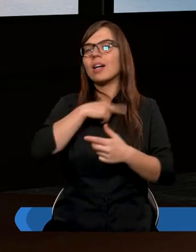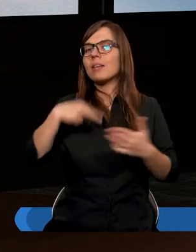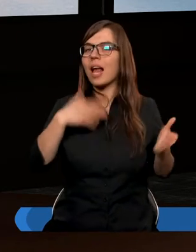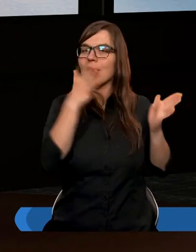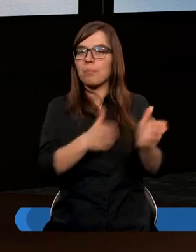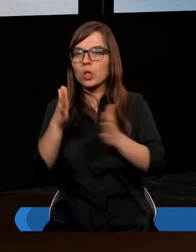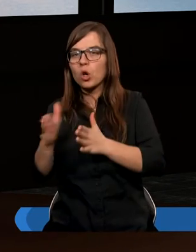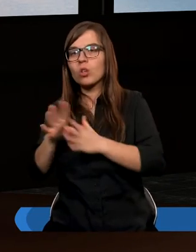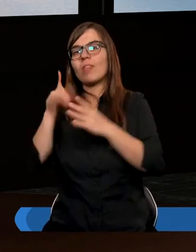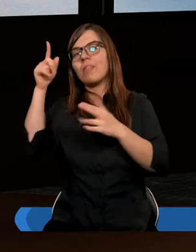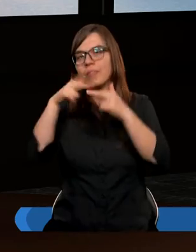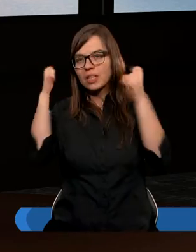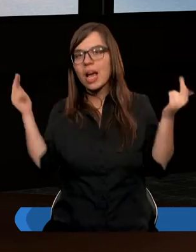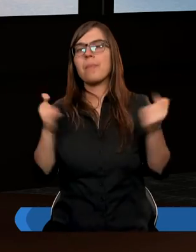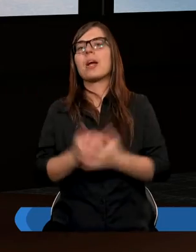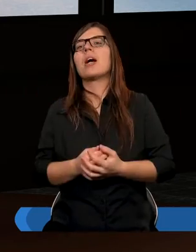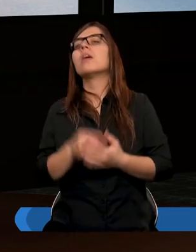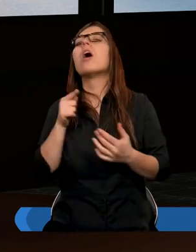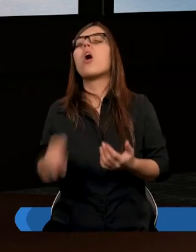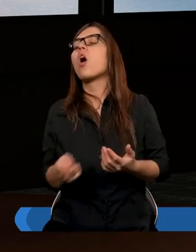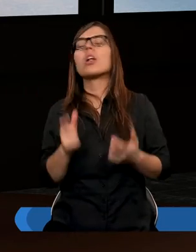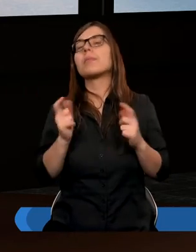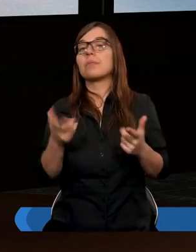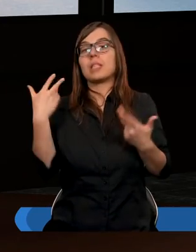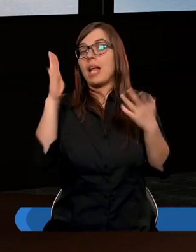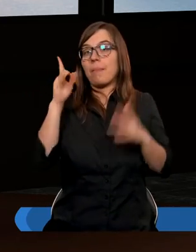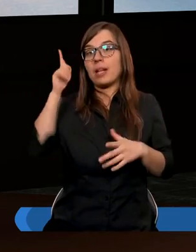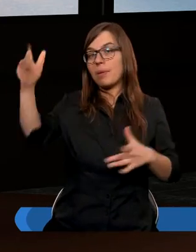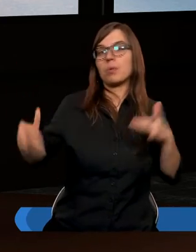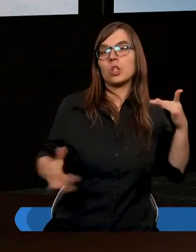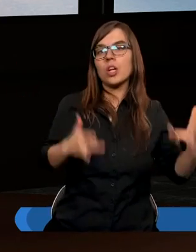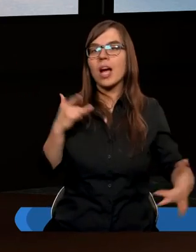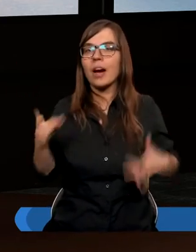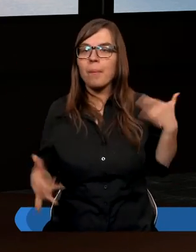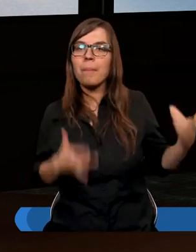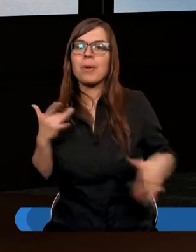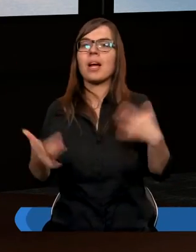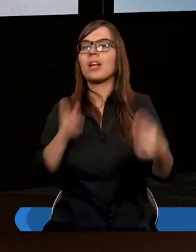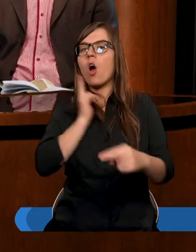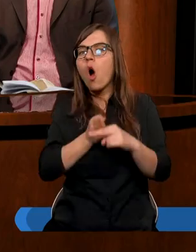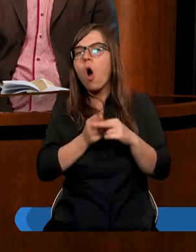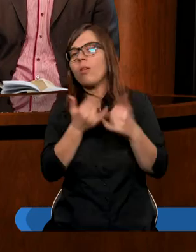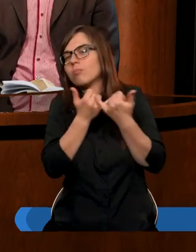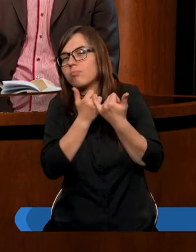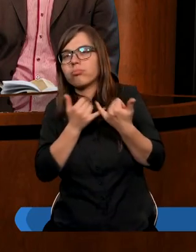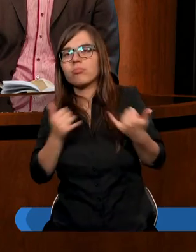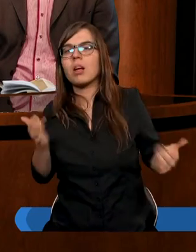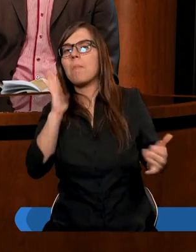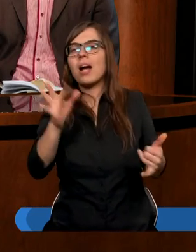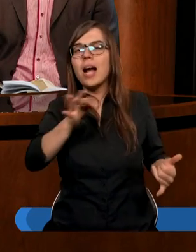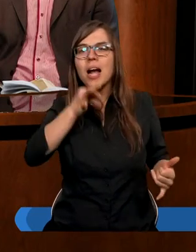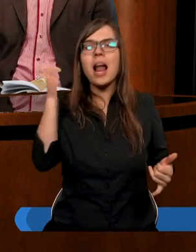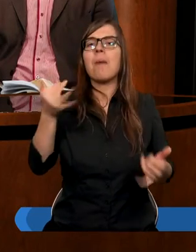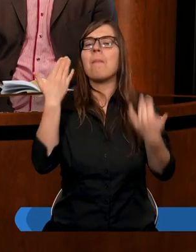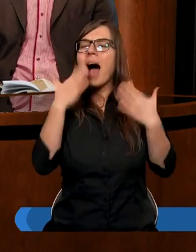przygotować może, o tym, że nie będzie tam cierpienia, to będziemy lepsi